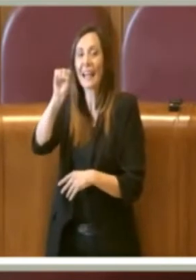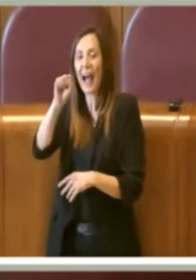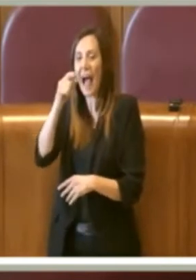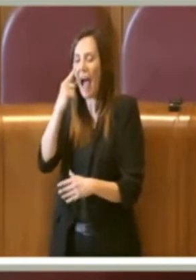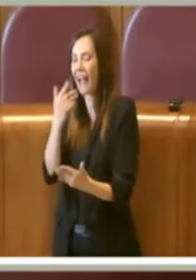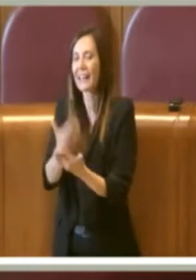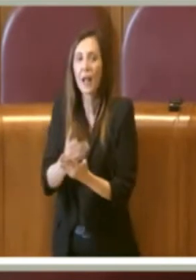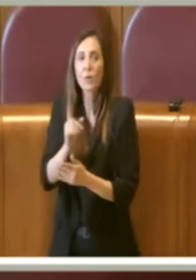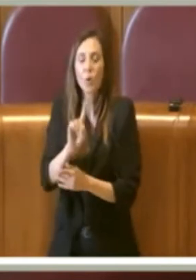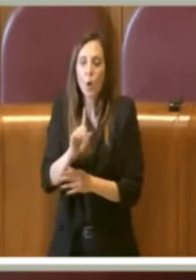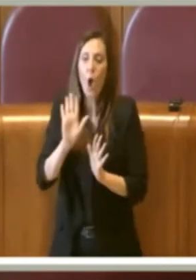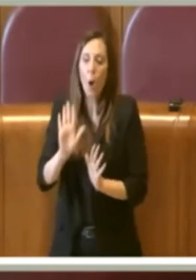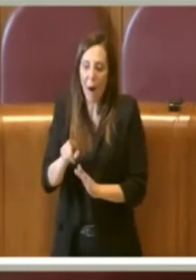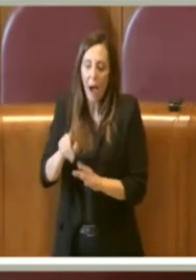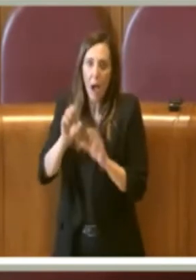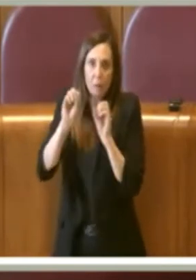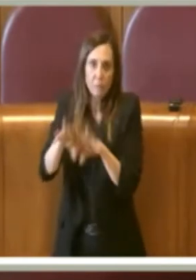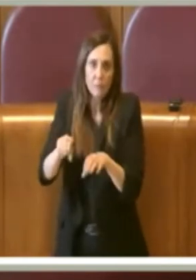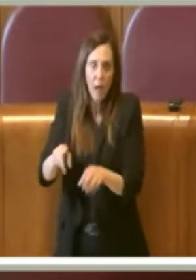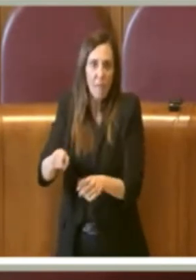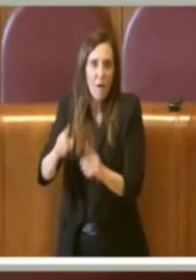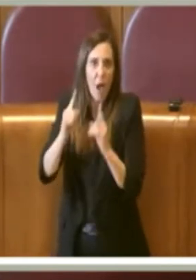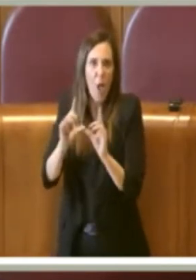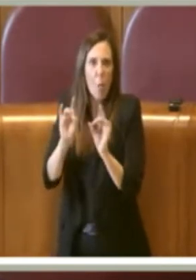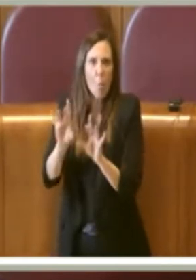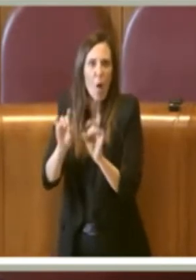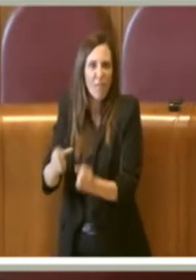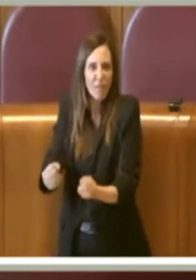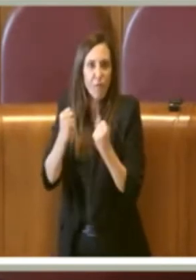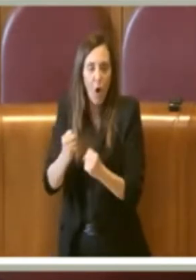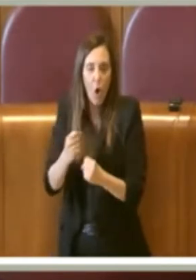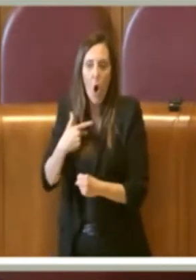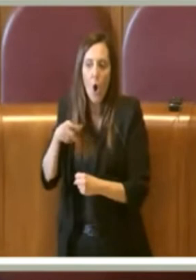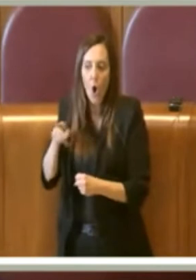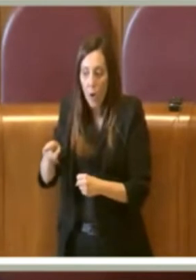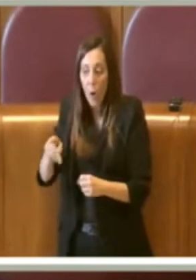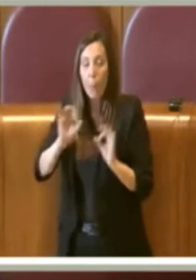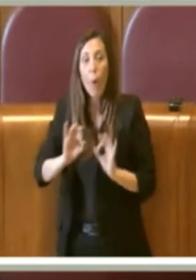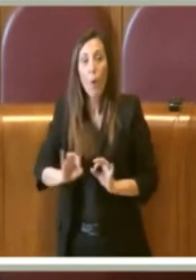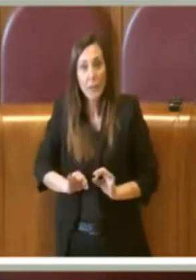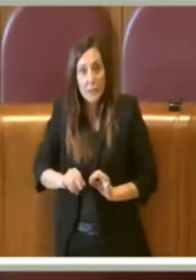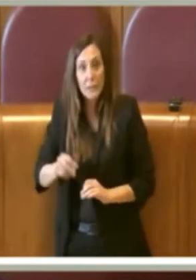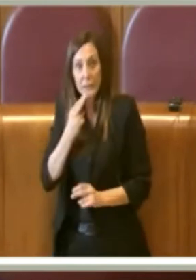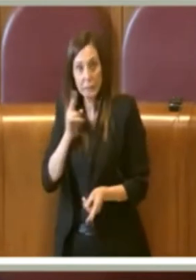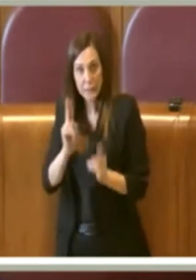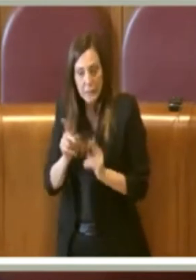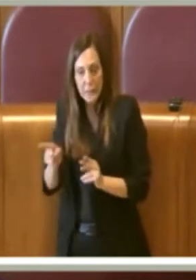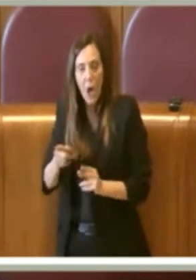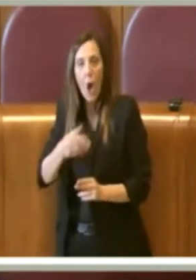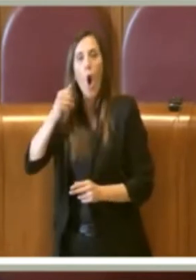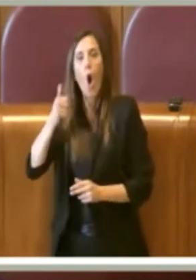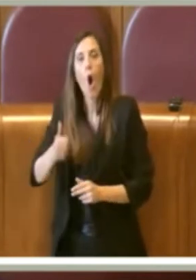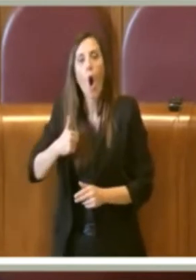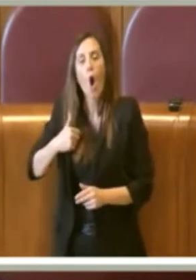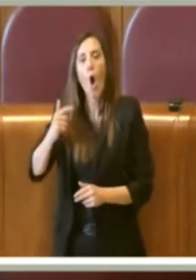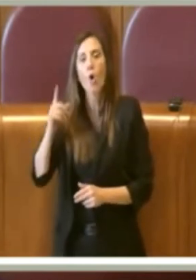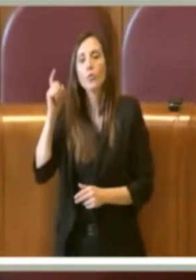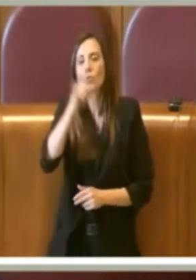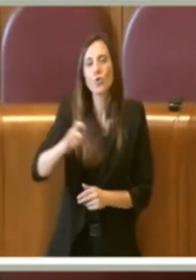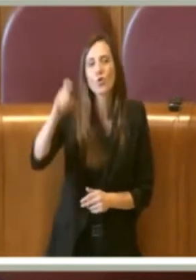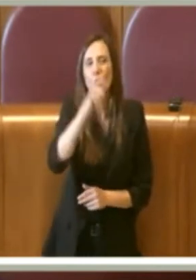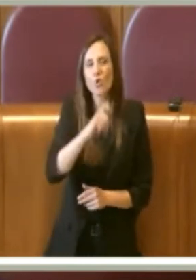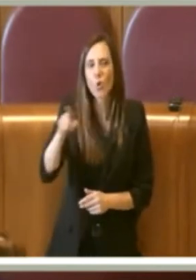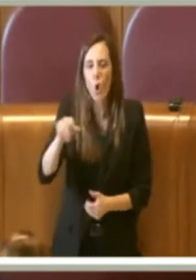fortemente inquinato ed è un nucleo che ogni giorno lotta contro i famosi